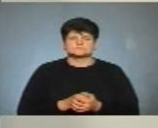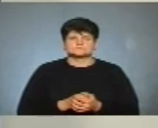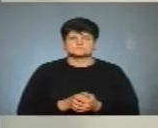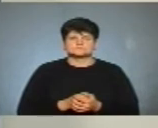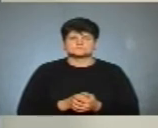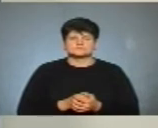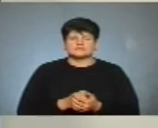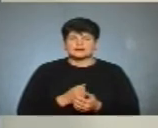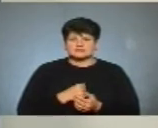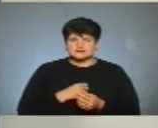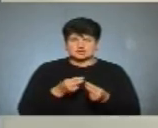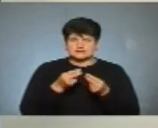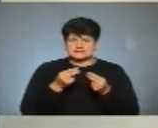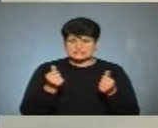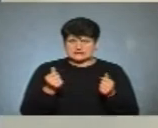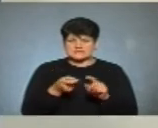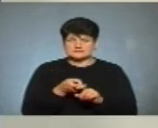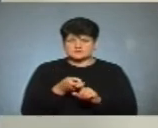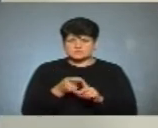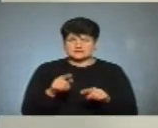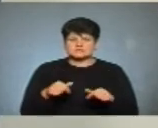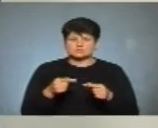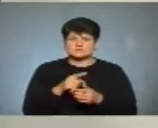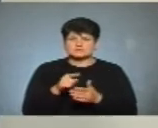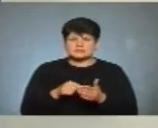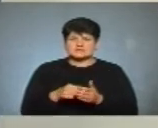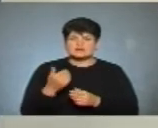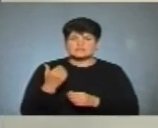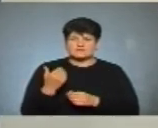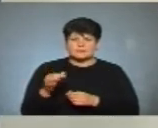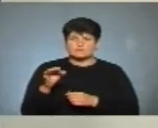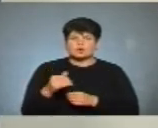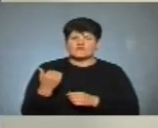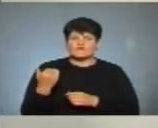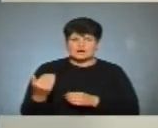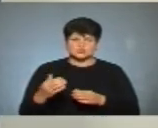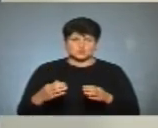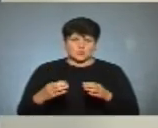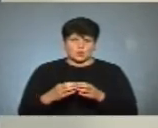На жаль, сникає зв'язок. Наступне запитання до вас. Про вашу команду.